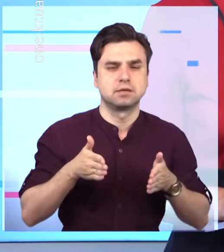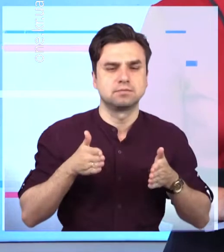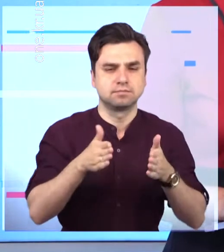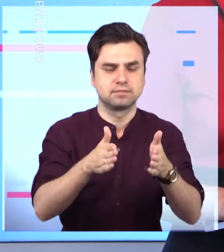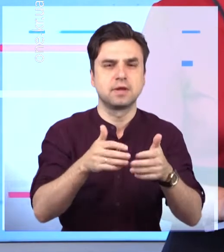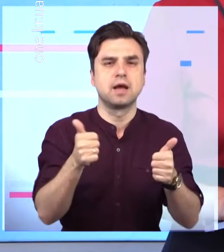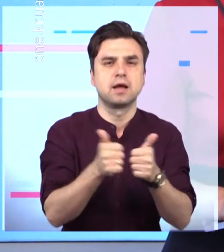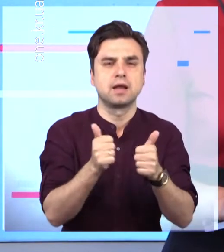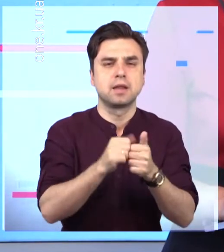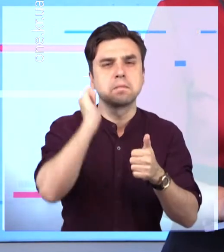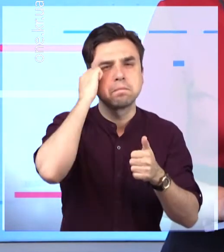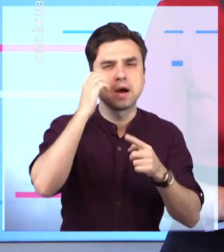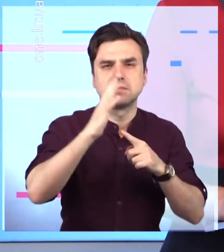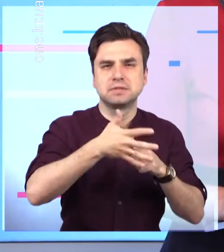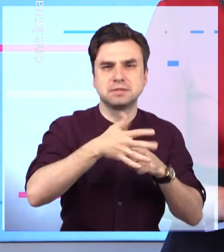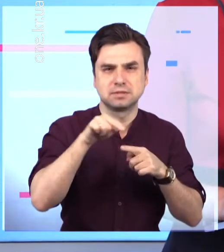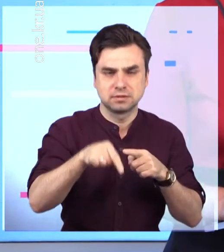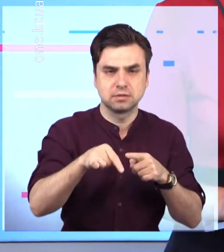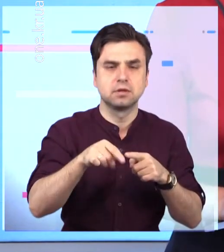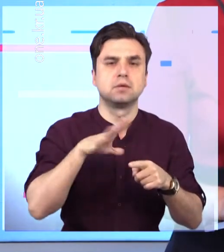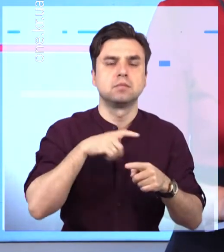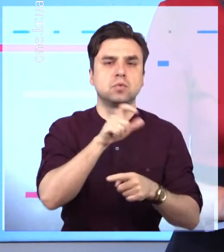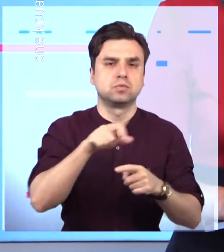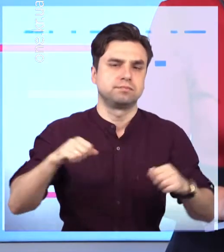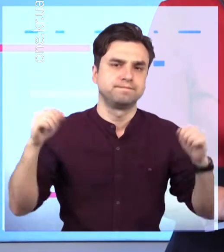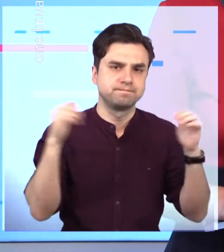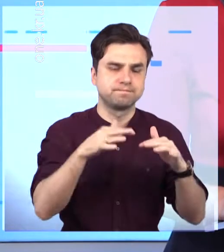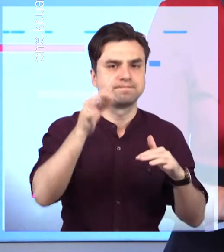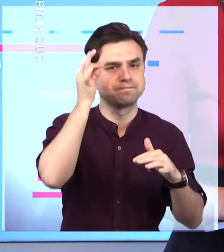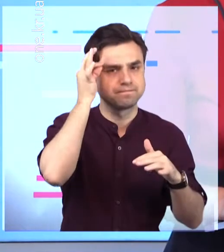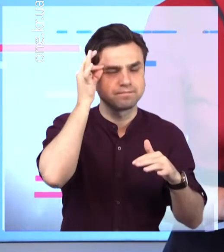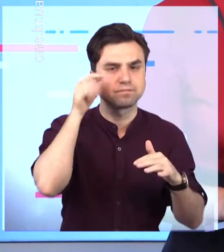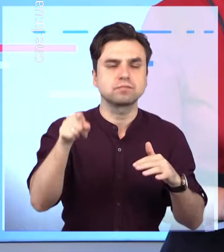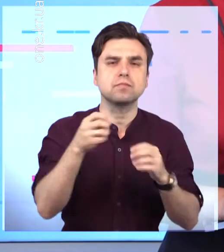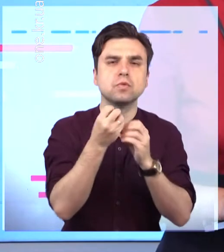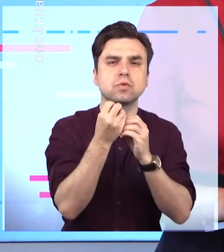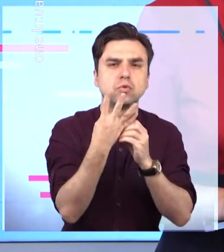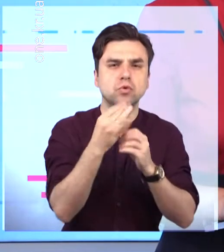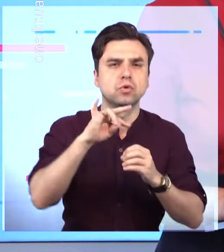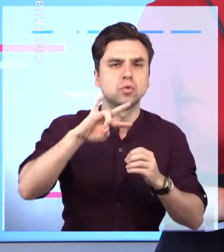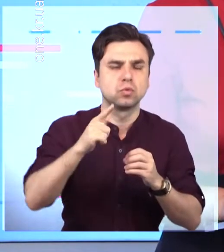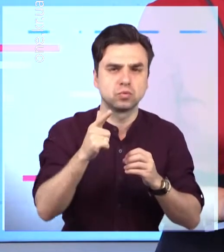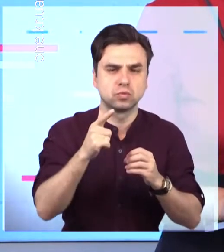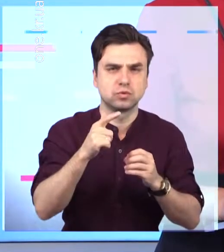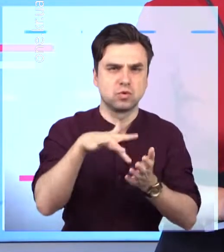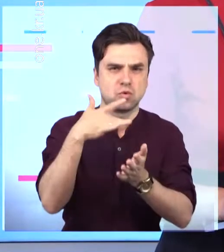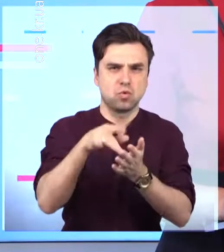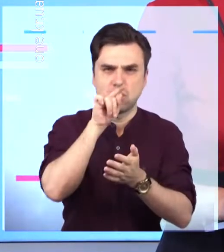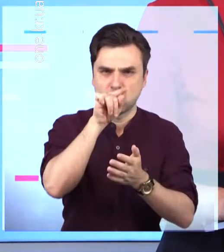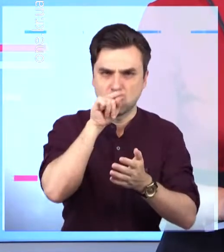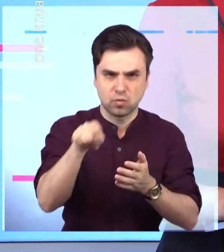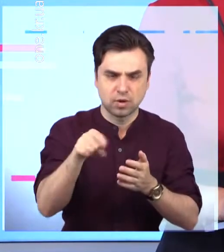пам'ятника авіаторам Криворіжця шанували пам'ять загиблих співвітчизників, яких над Луганським небом ніч на 14 червня